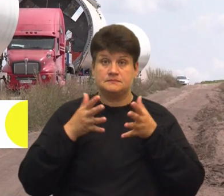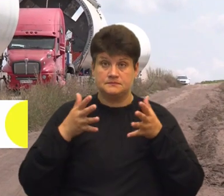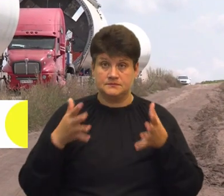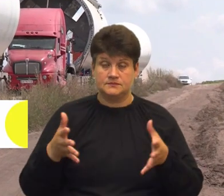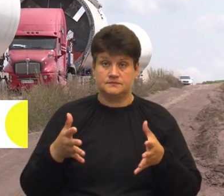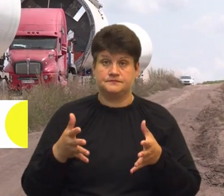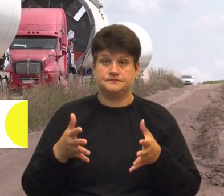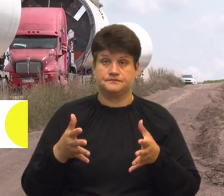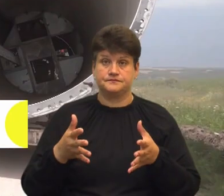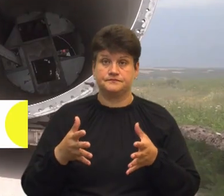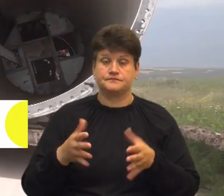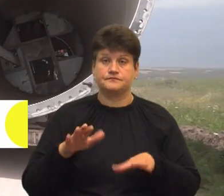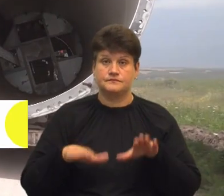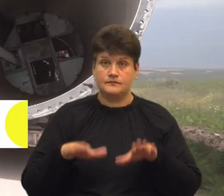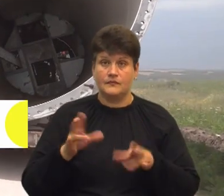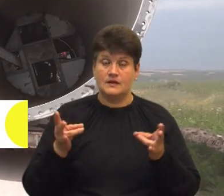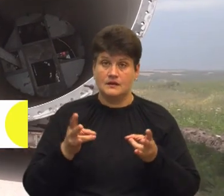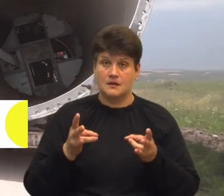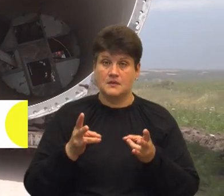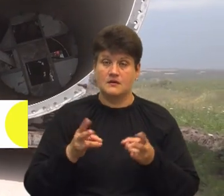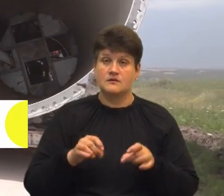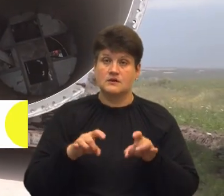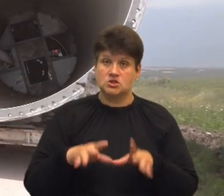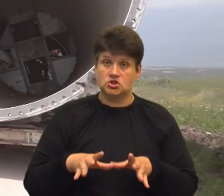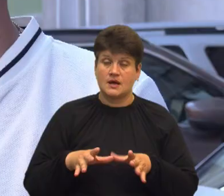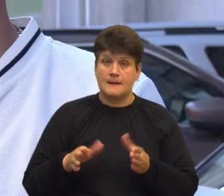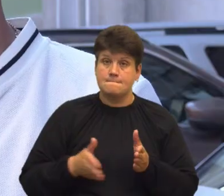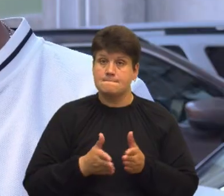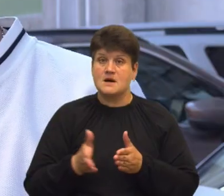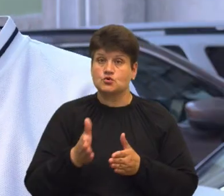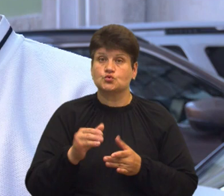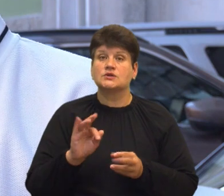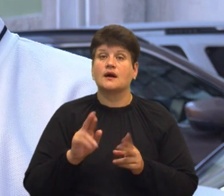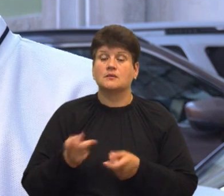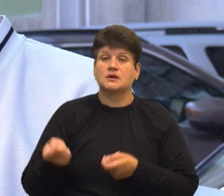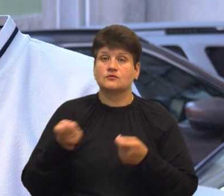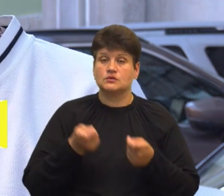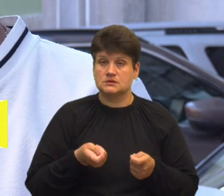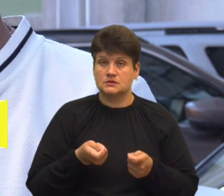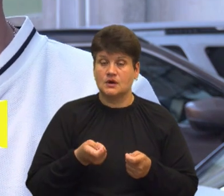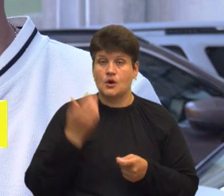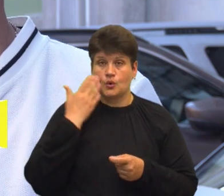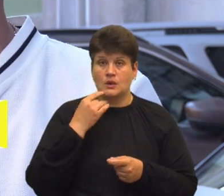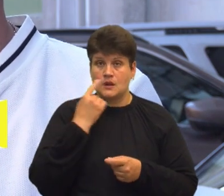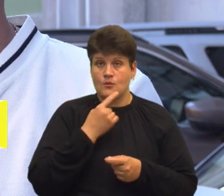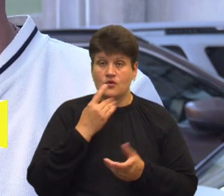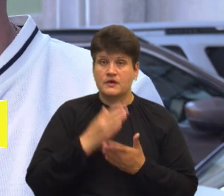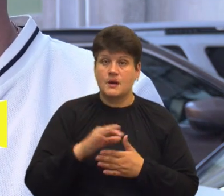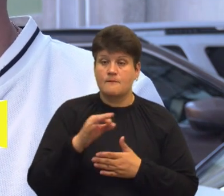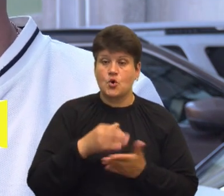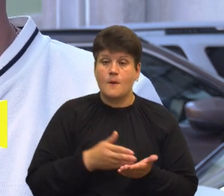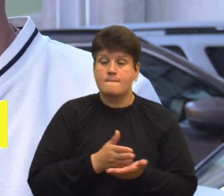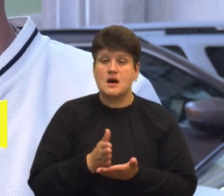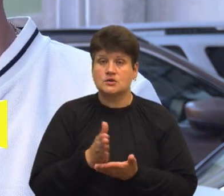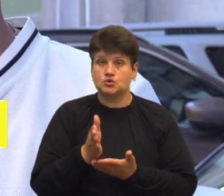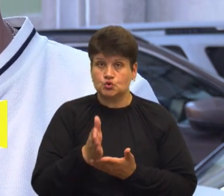вагу Потрібно узгодити маршрут, яким його перевозитимуть Коли мова йде про маршрут на